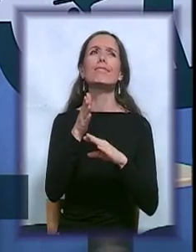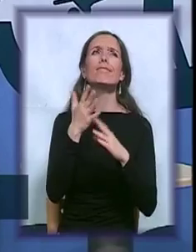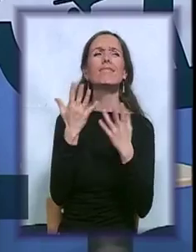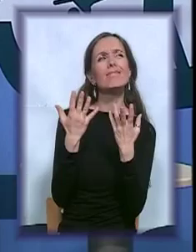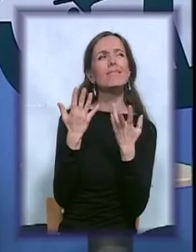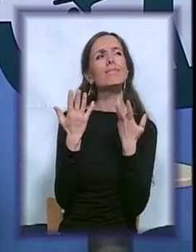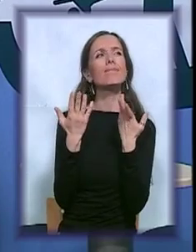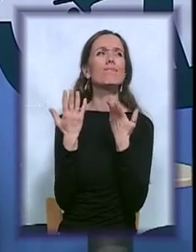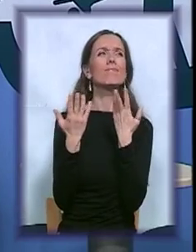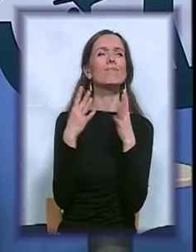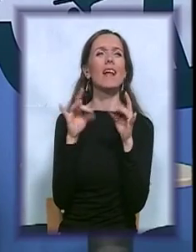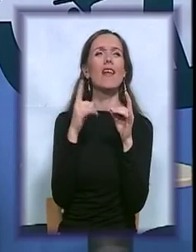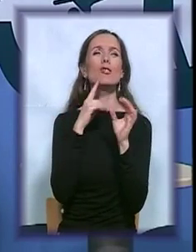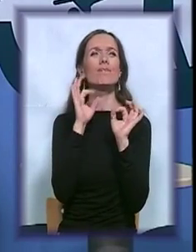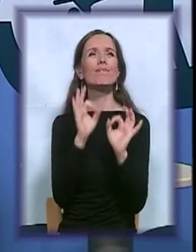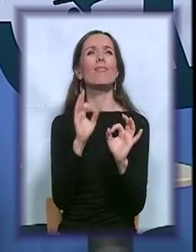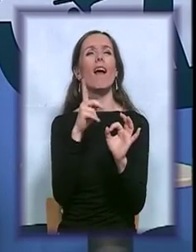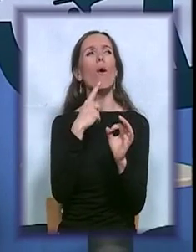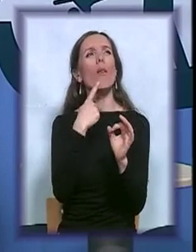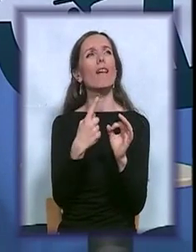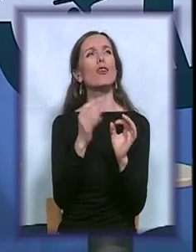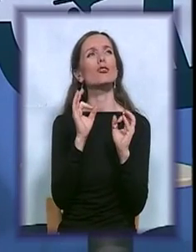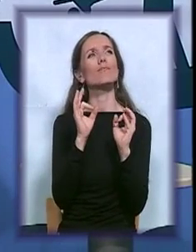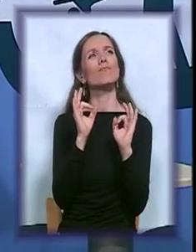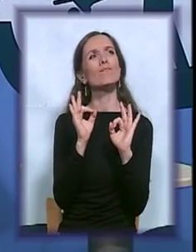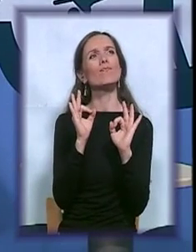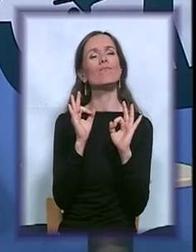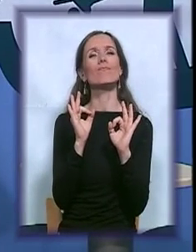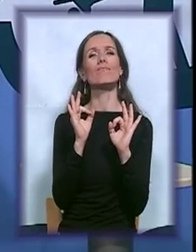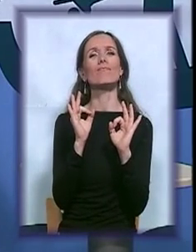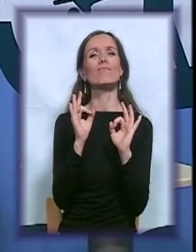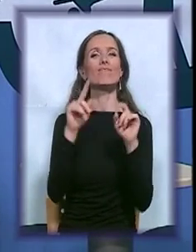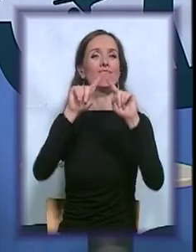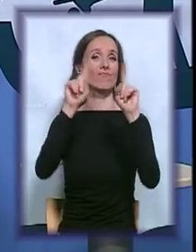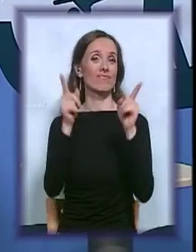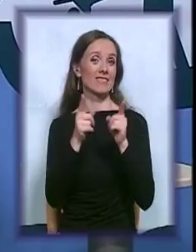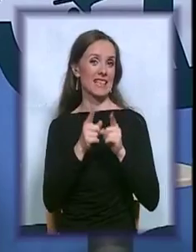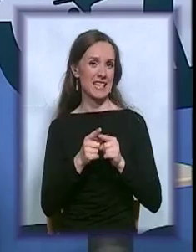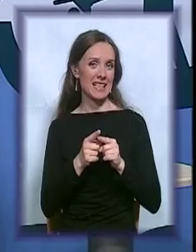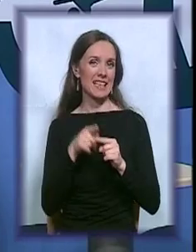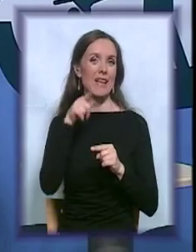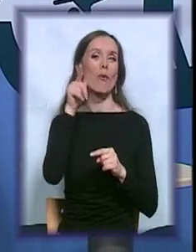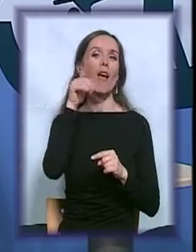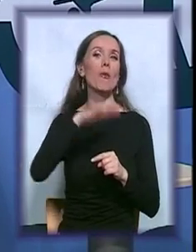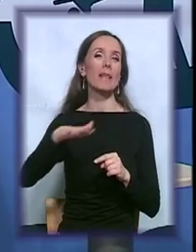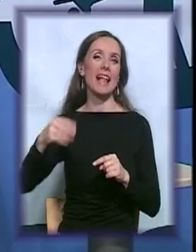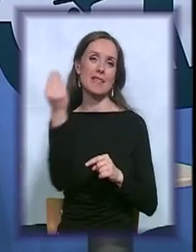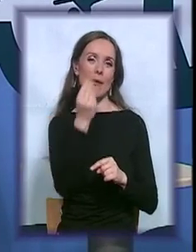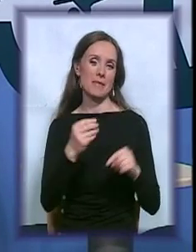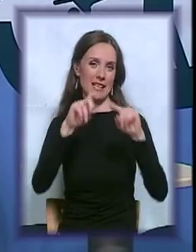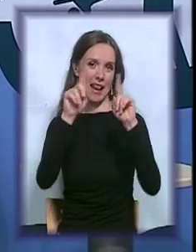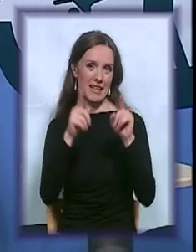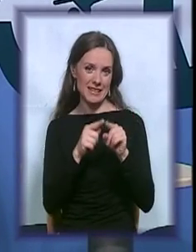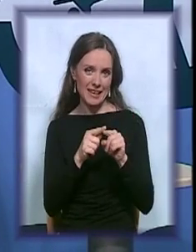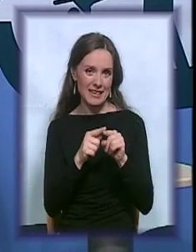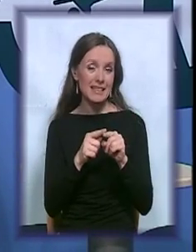nekako nađem tu reč i da ju okvirim onako sa tim znakom srca koje su nam uglavnom crtala deca. A prateći